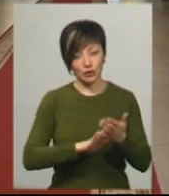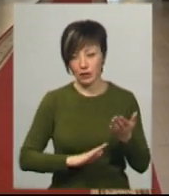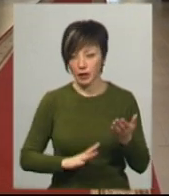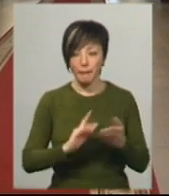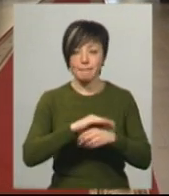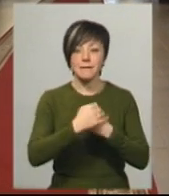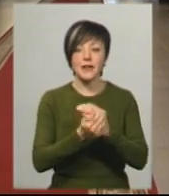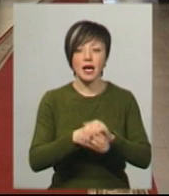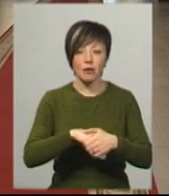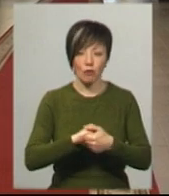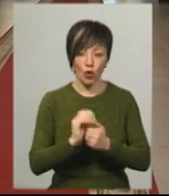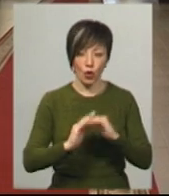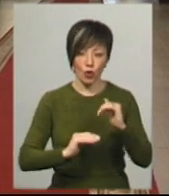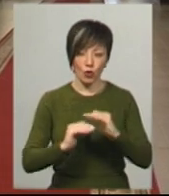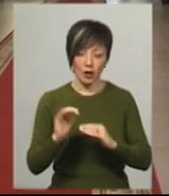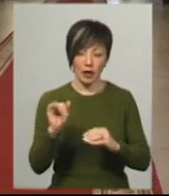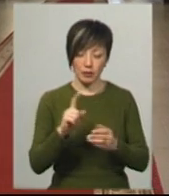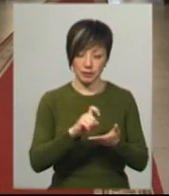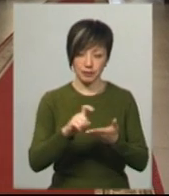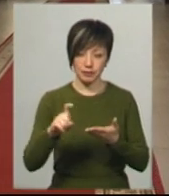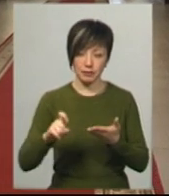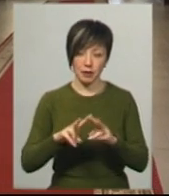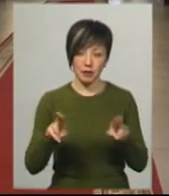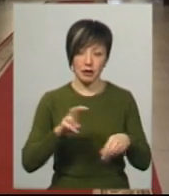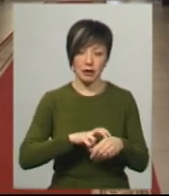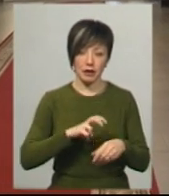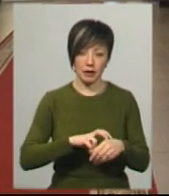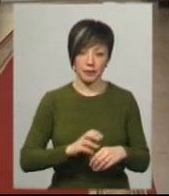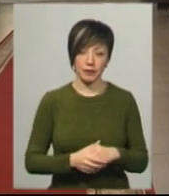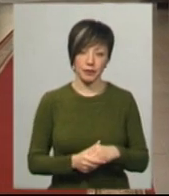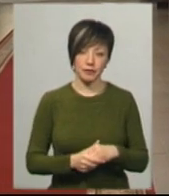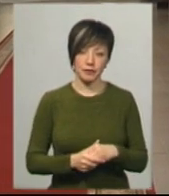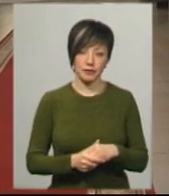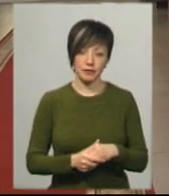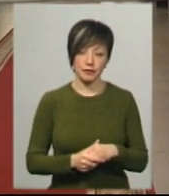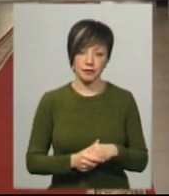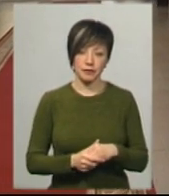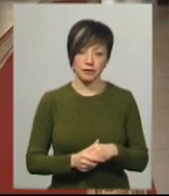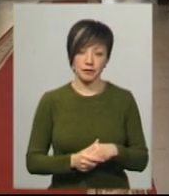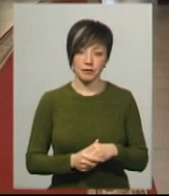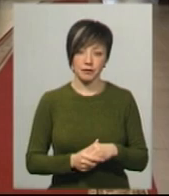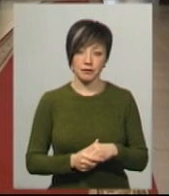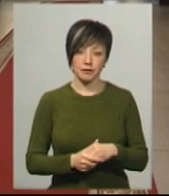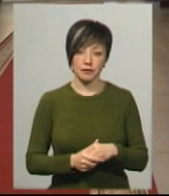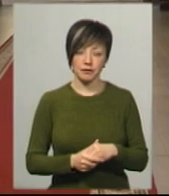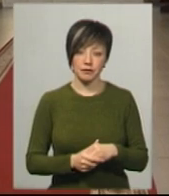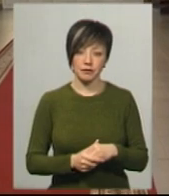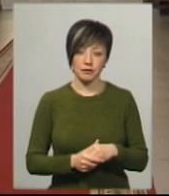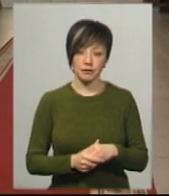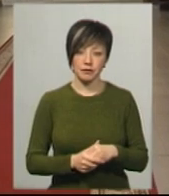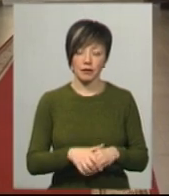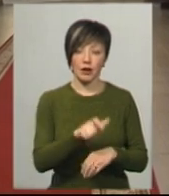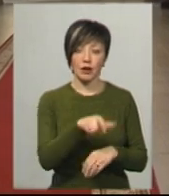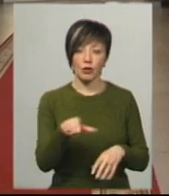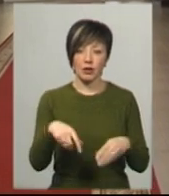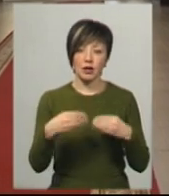спеціальним антисептиком, який прискають лікарі. Тобто ми виходимо до вівтаря, ми даємо причасті людьям,